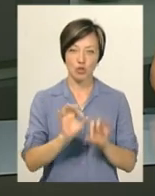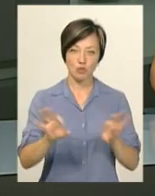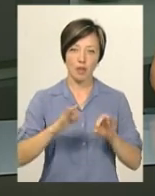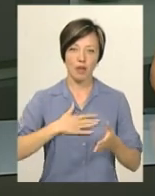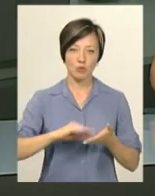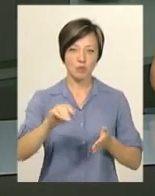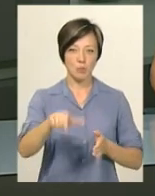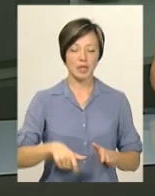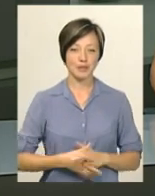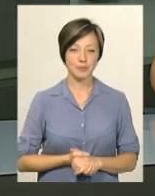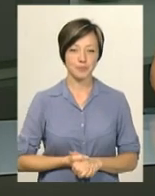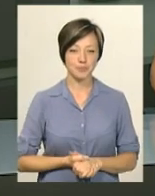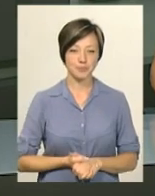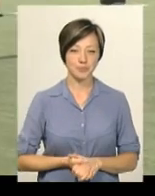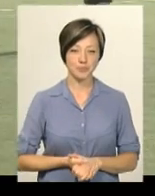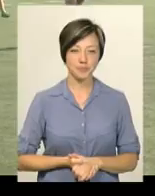Ярослава Антошевська.